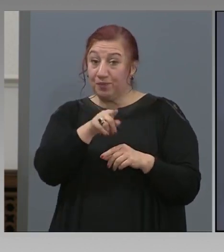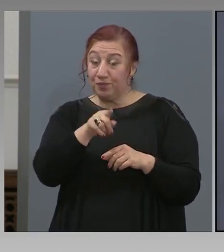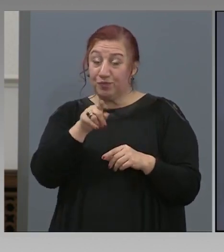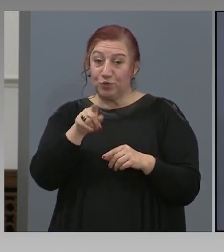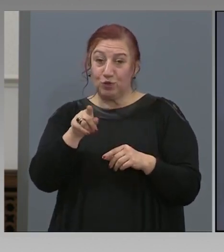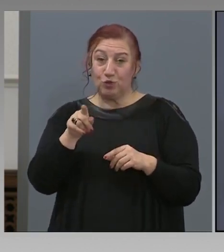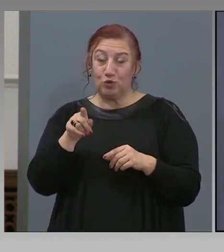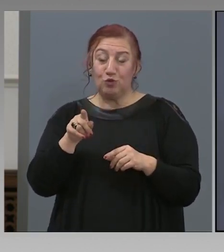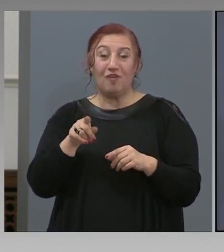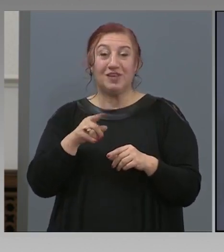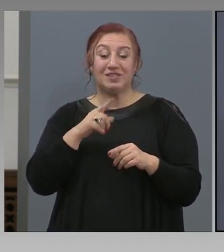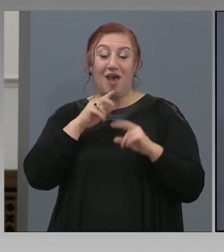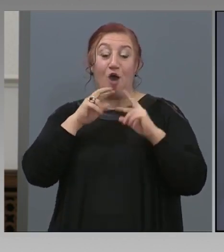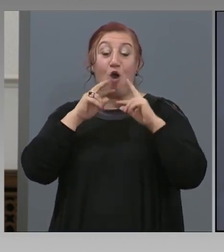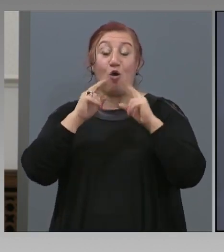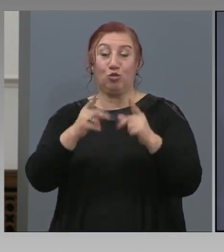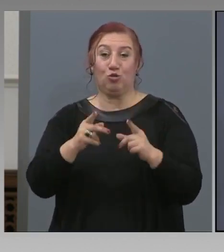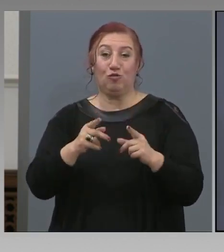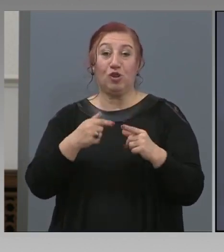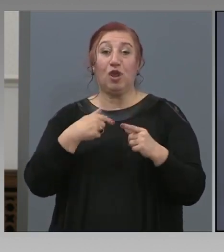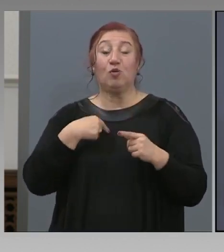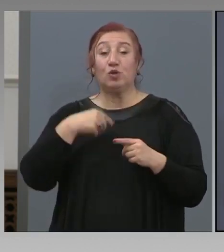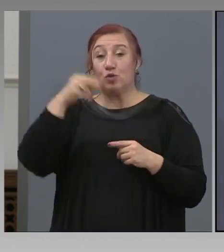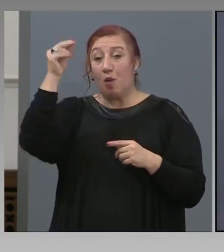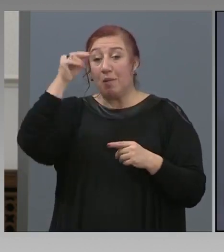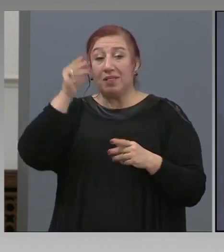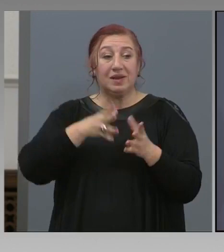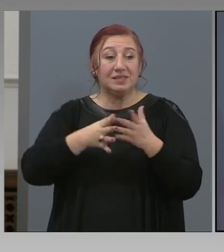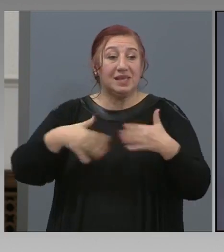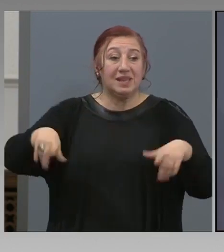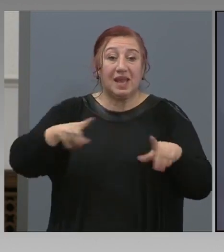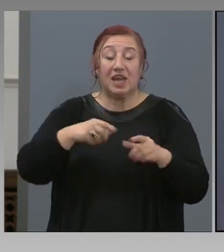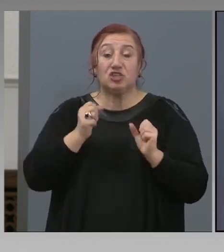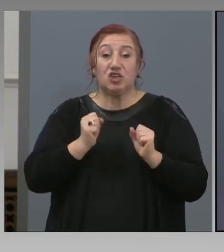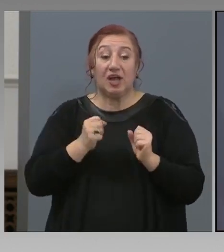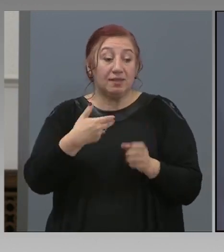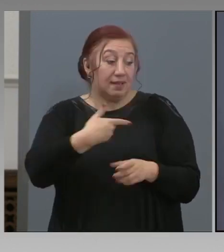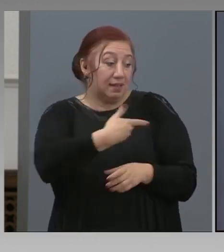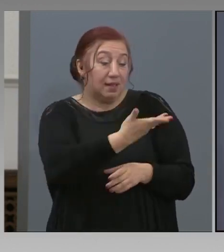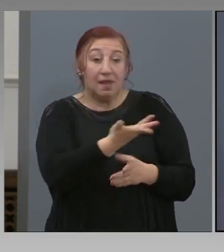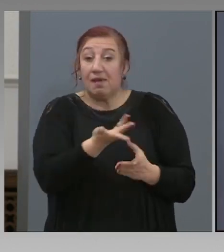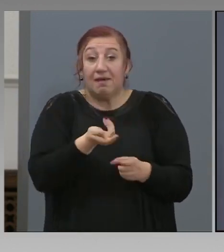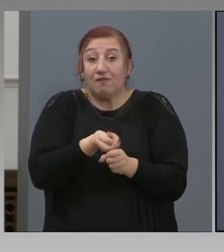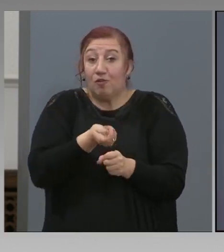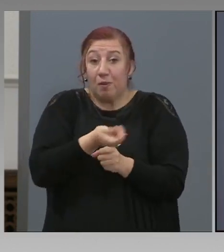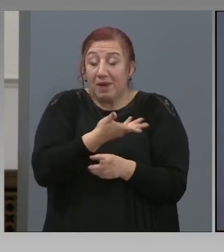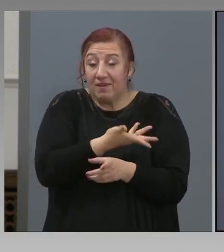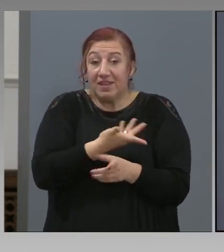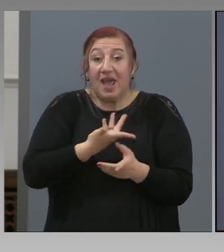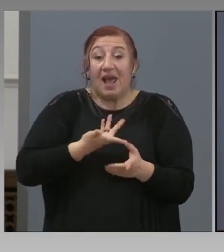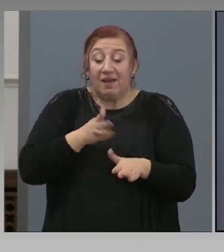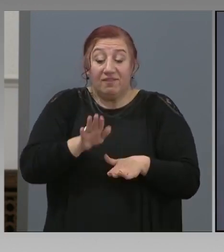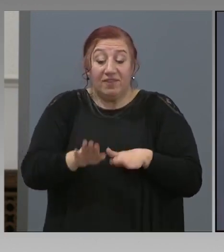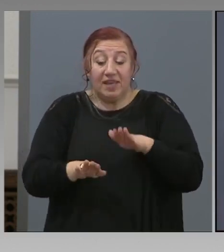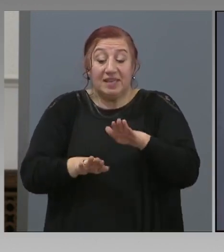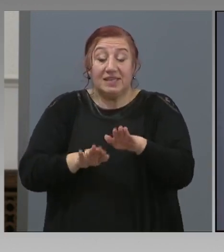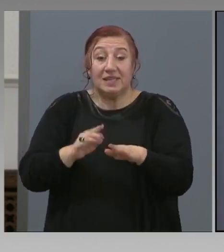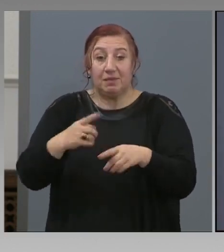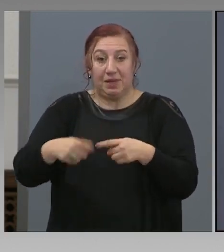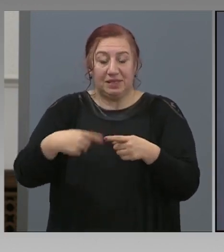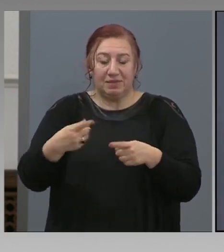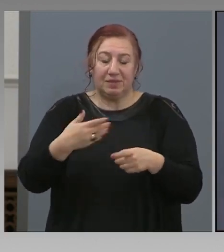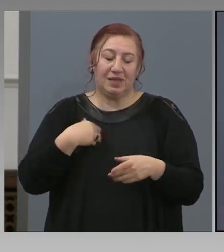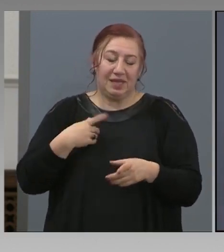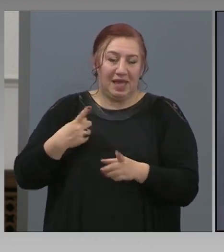отговорите, които чакат от нас българските граждани. Какво правите? Кои стъпки следвате? следваме стъпките на